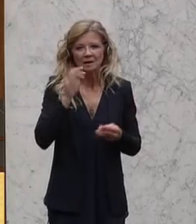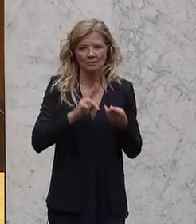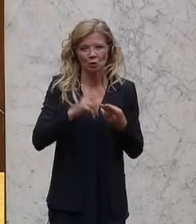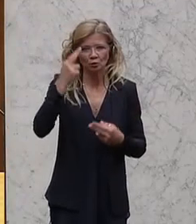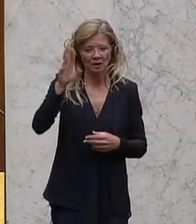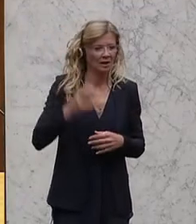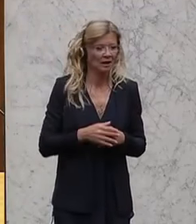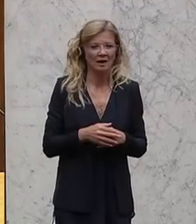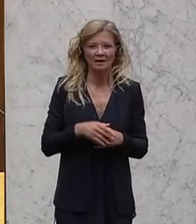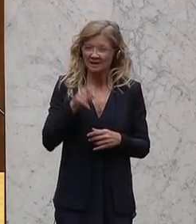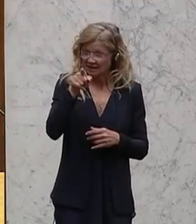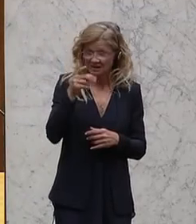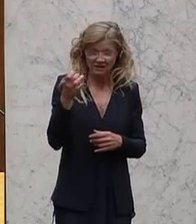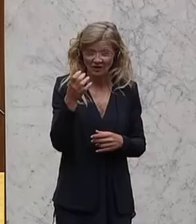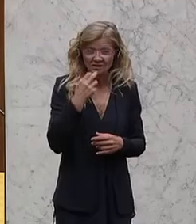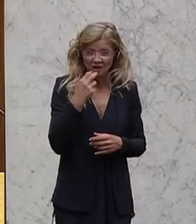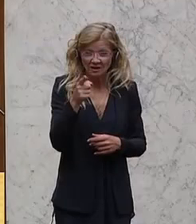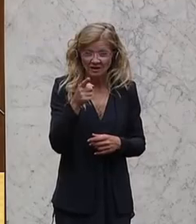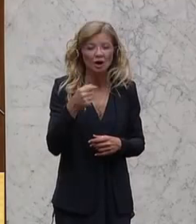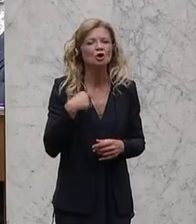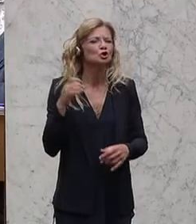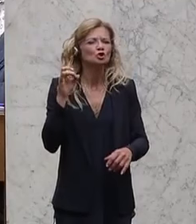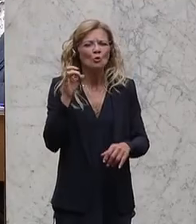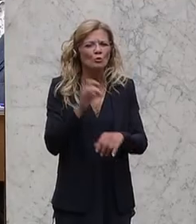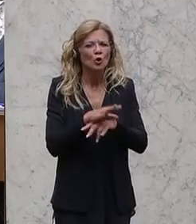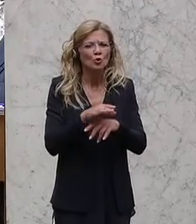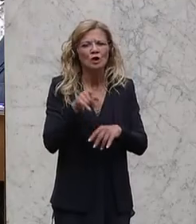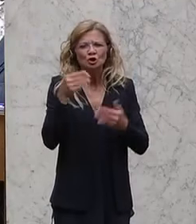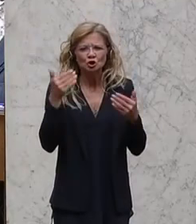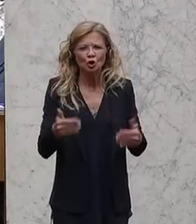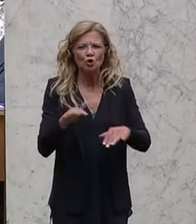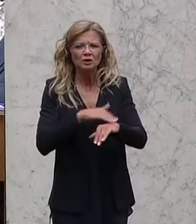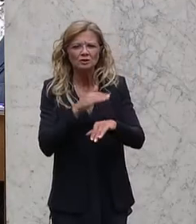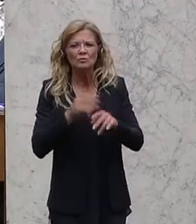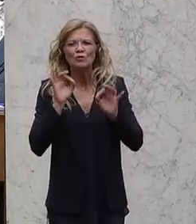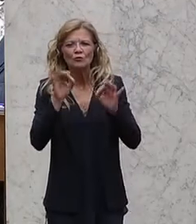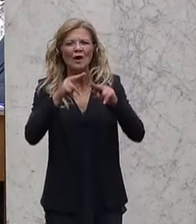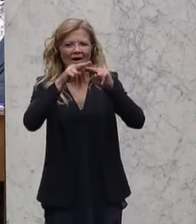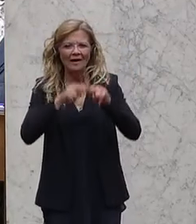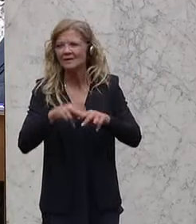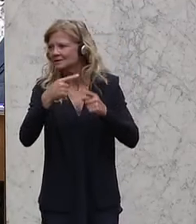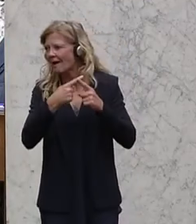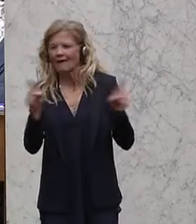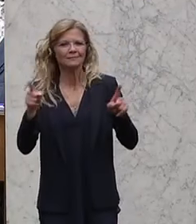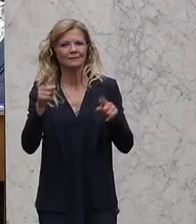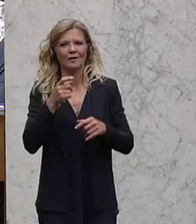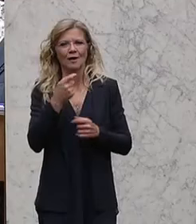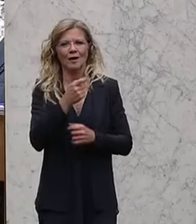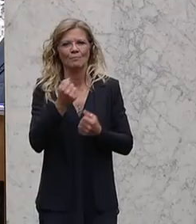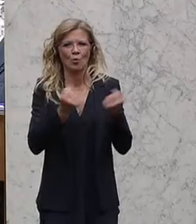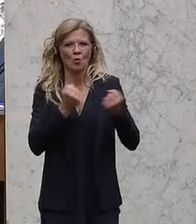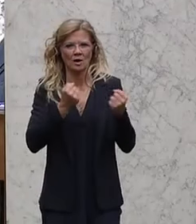was Sie damit erreichen, ist zum Glück eine Sensibilisierung aller anderen politischen Kräfte in diesem Land.